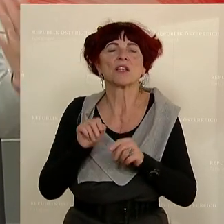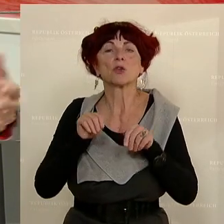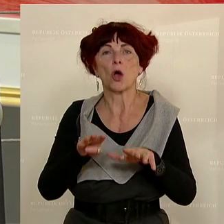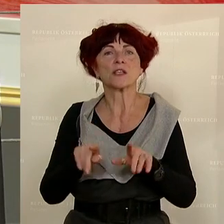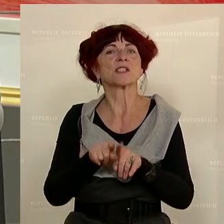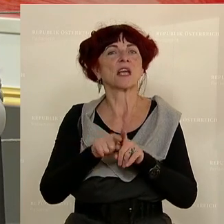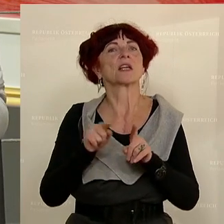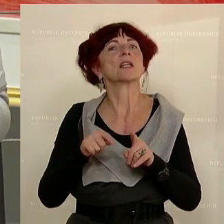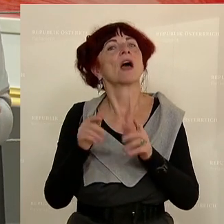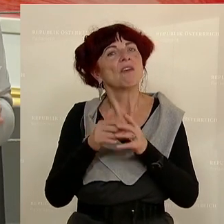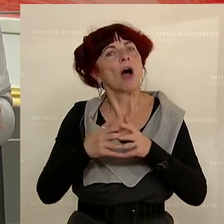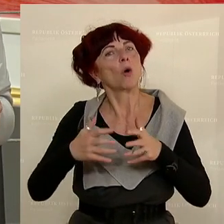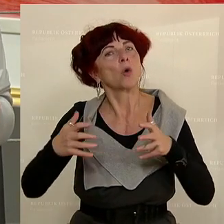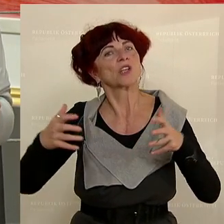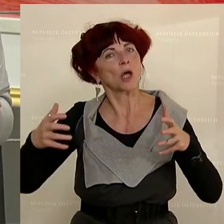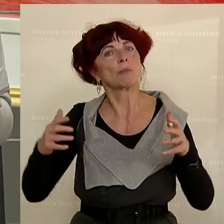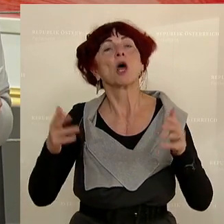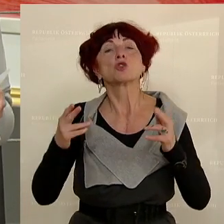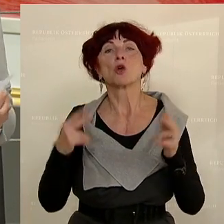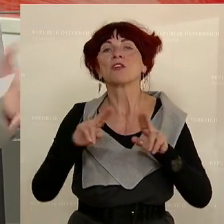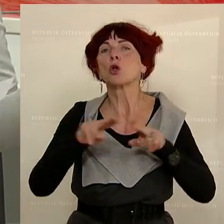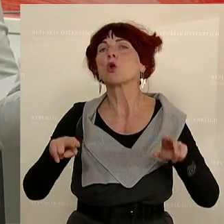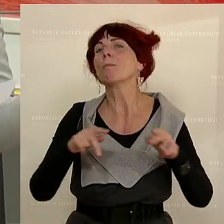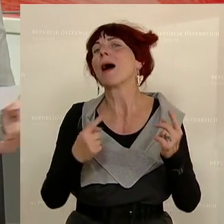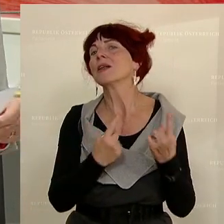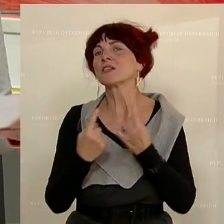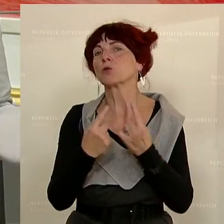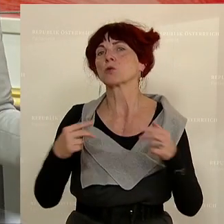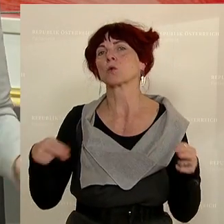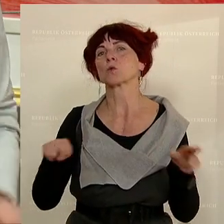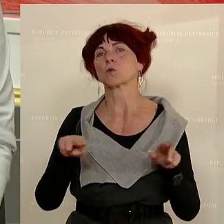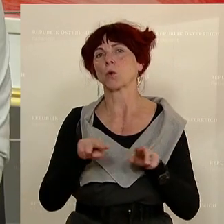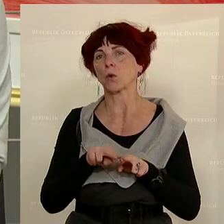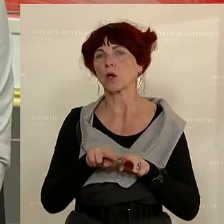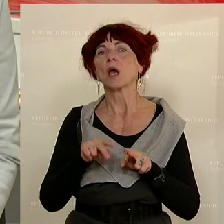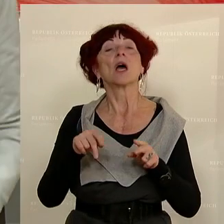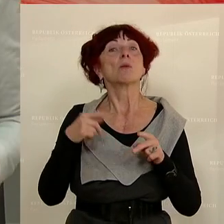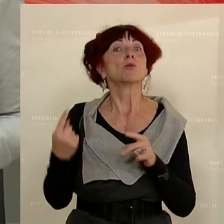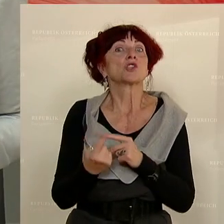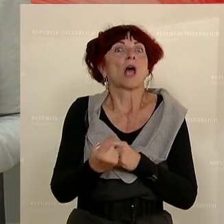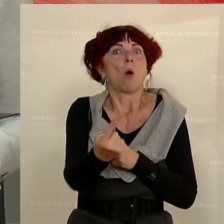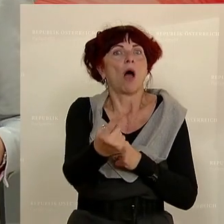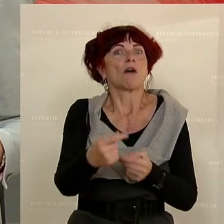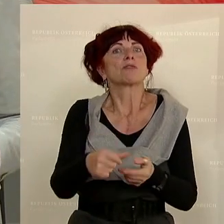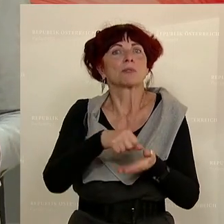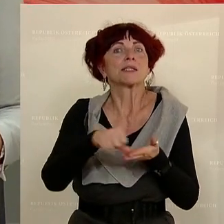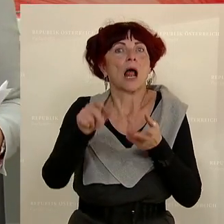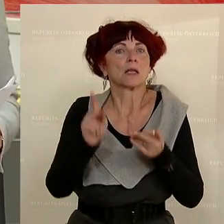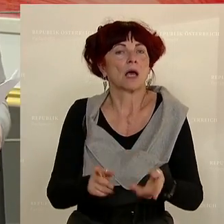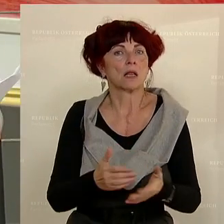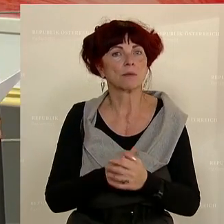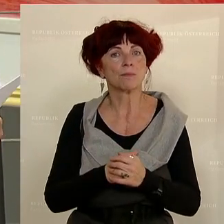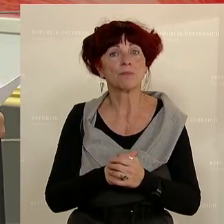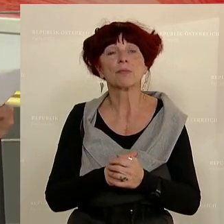zeitnah in einen Normalzustand rückgeführt werden, weil es ja um eine dauerhafte Finanzierbarkeit geht. Zum zweiten